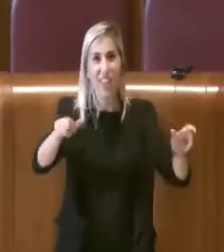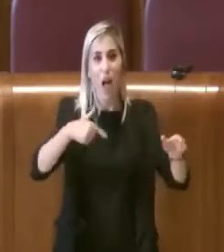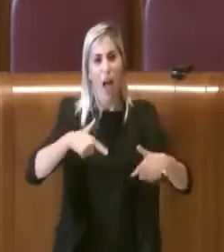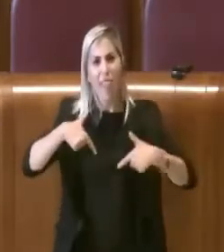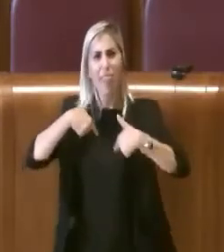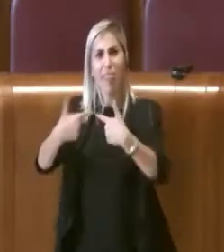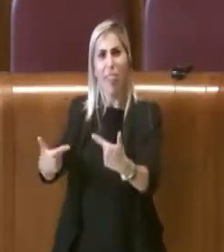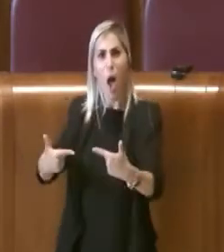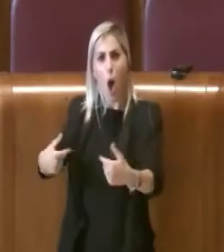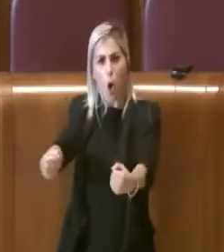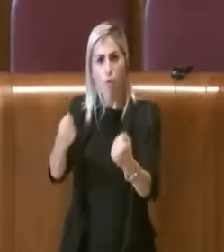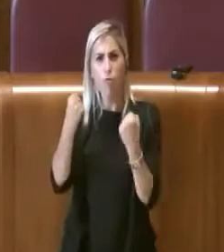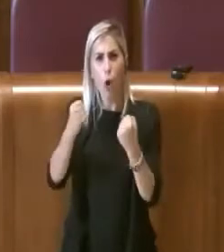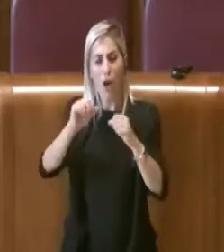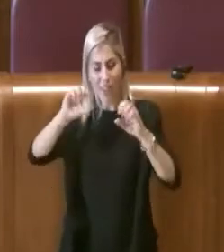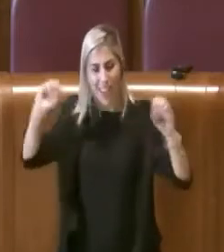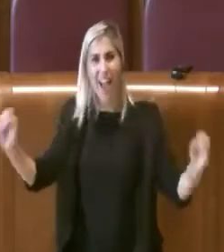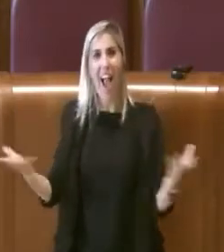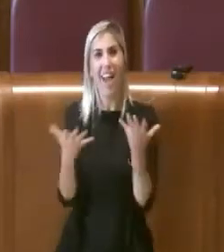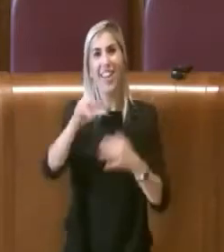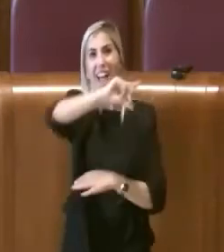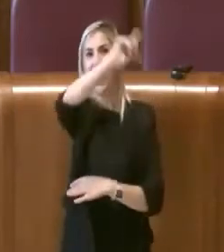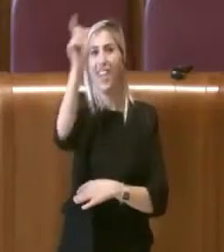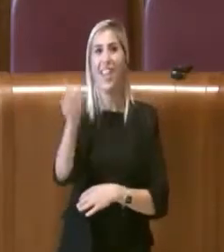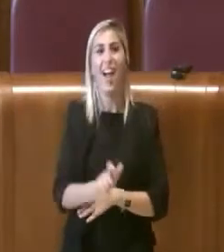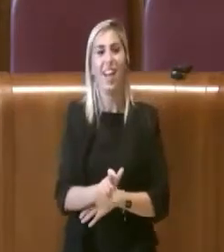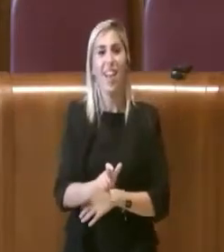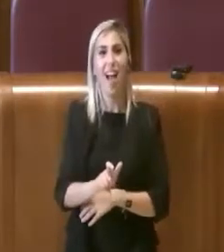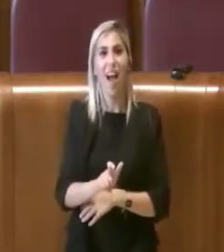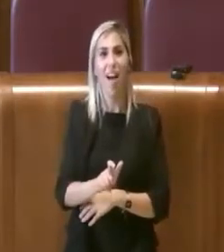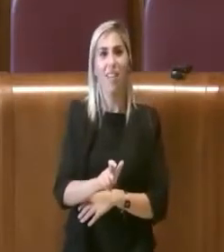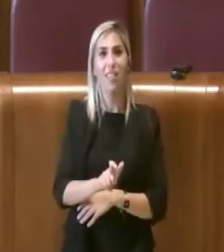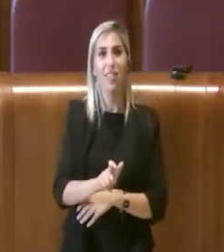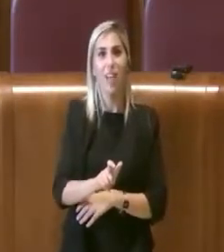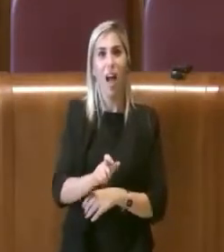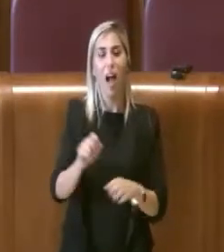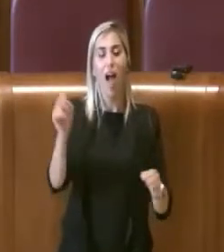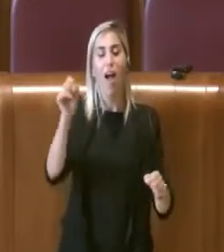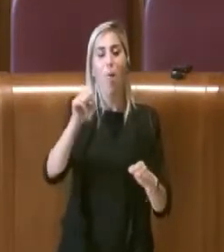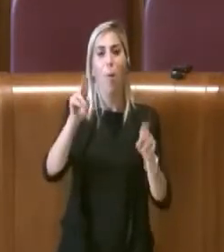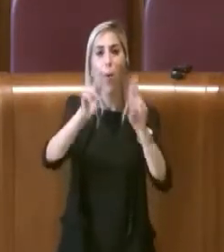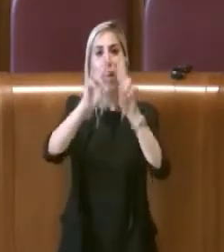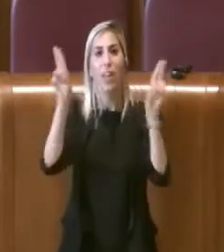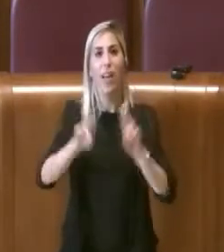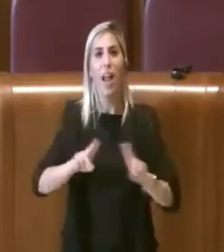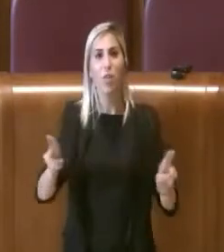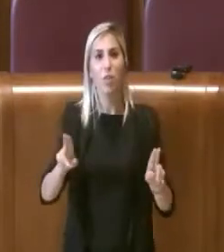tanto all'arte italiana e internazionale.